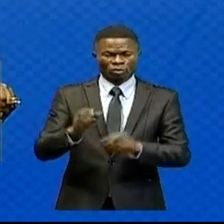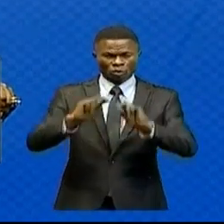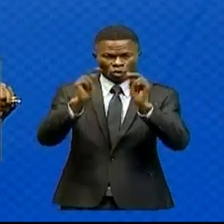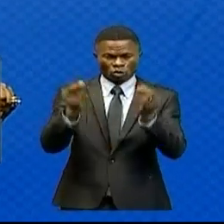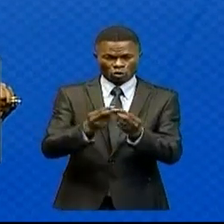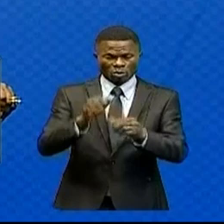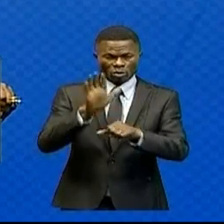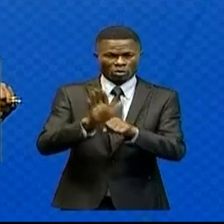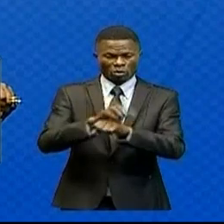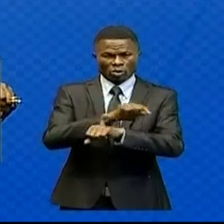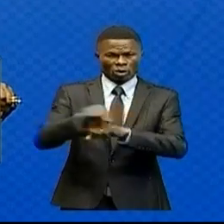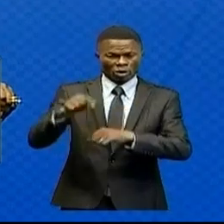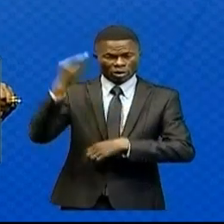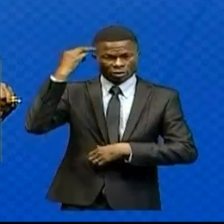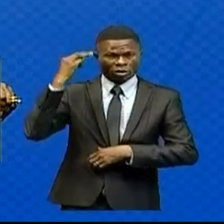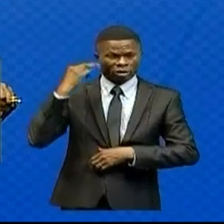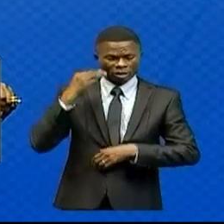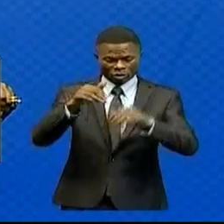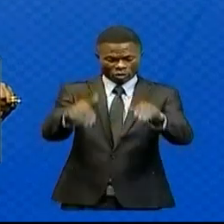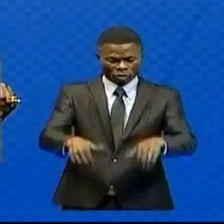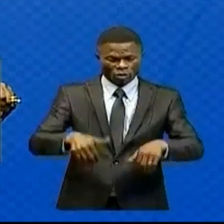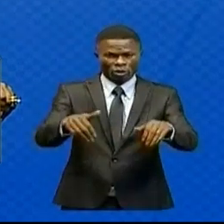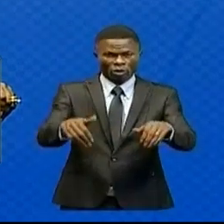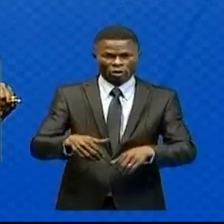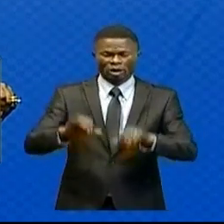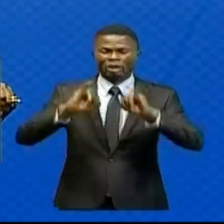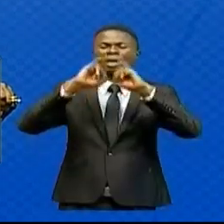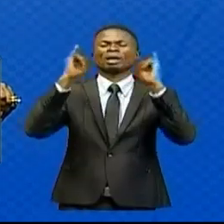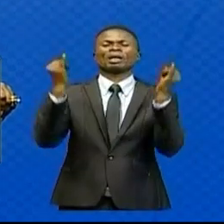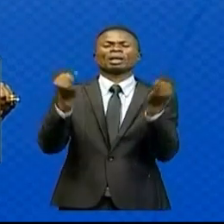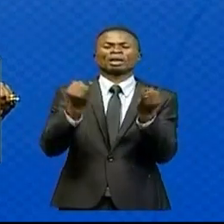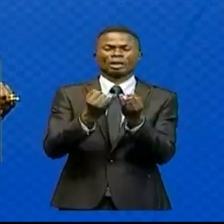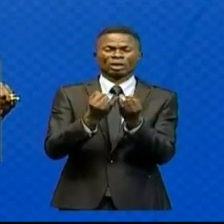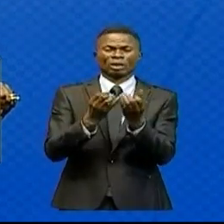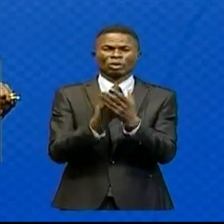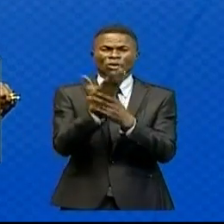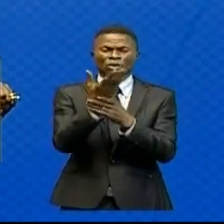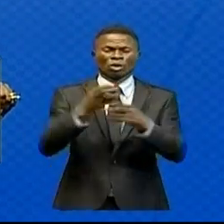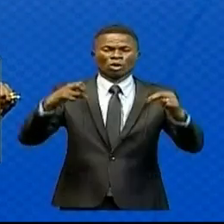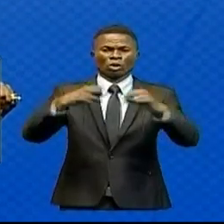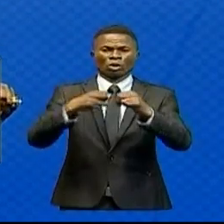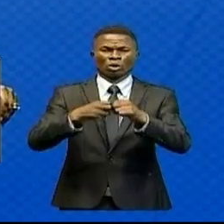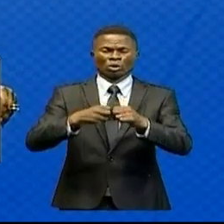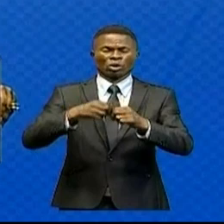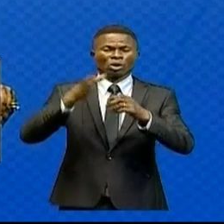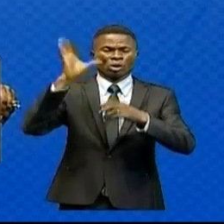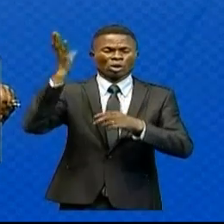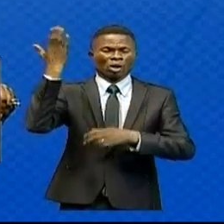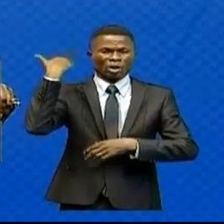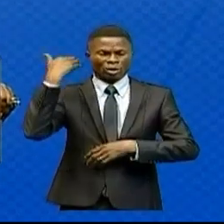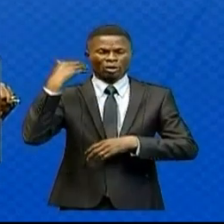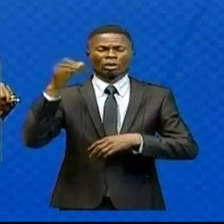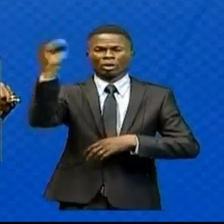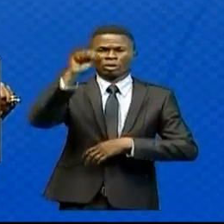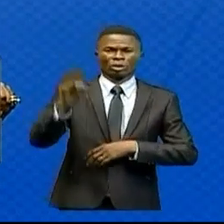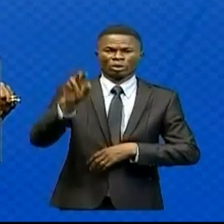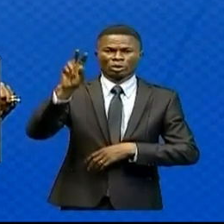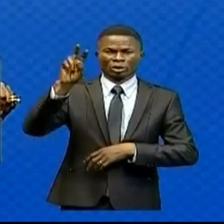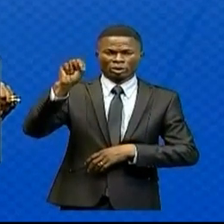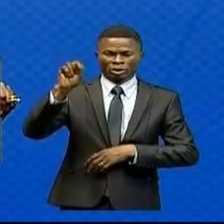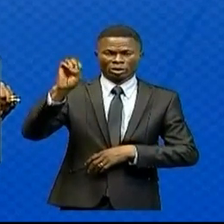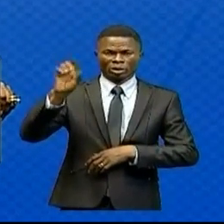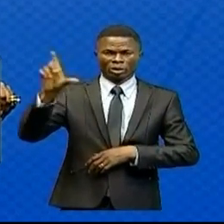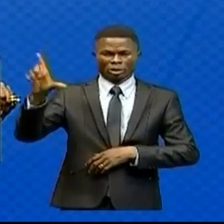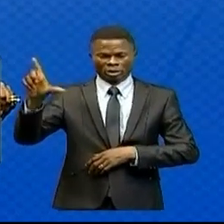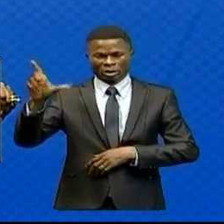interministérielle, agriculture, industrie, ressources hydrauliques et électricité SNEL, en vue d'une